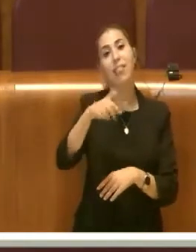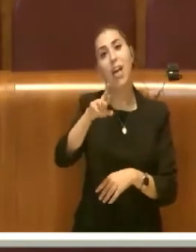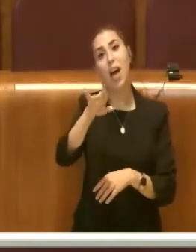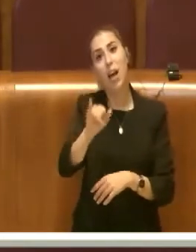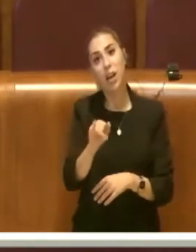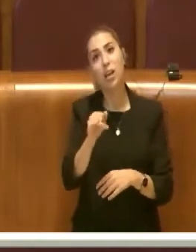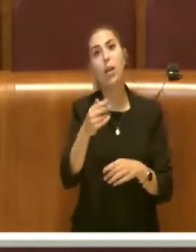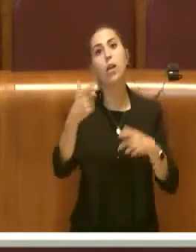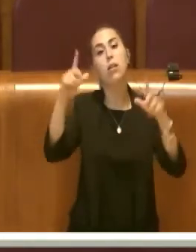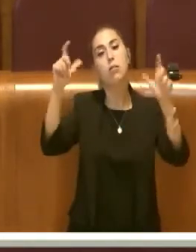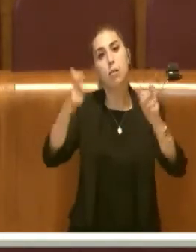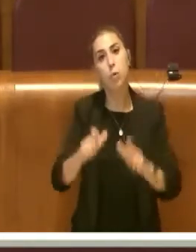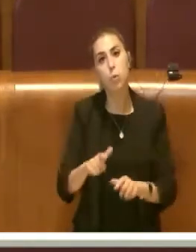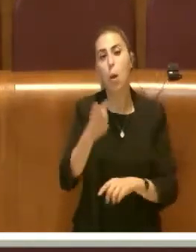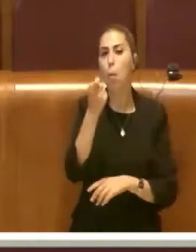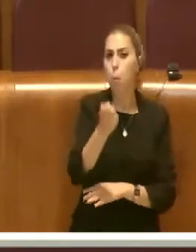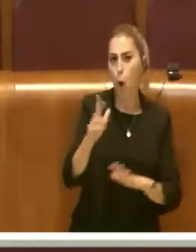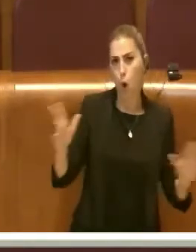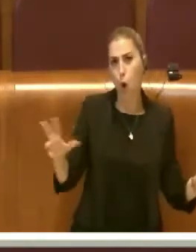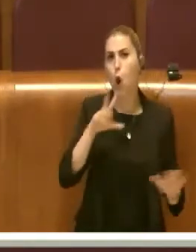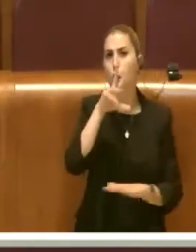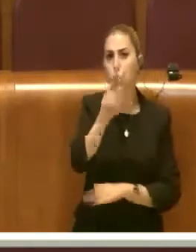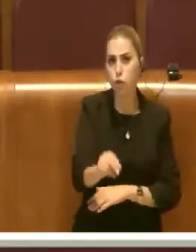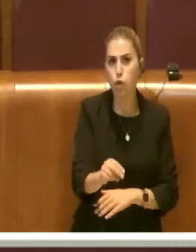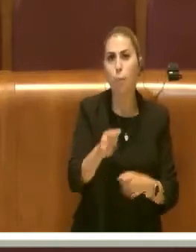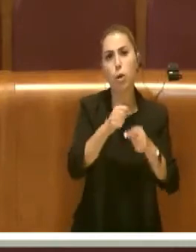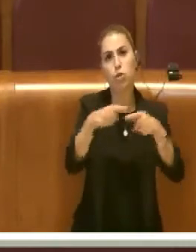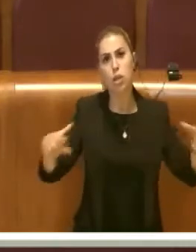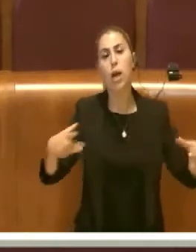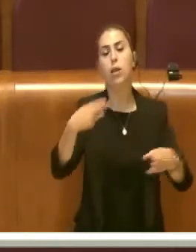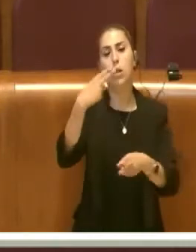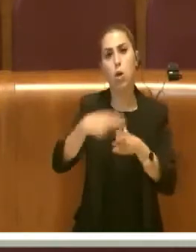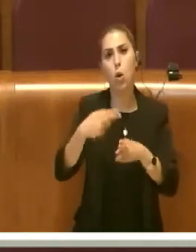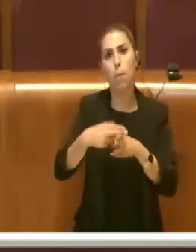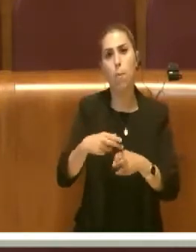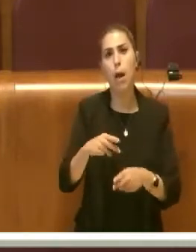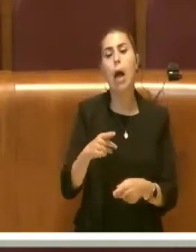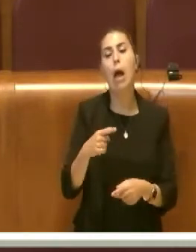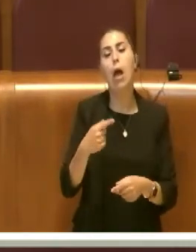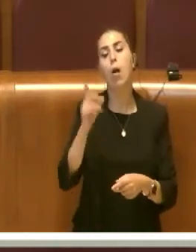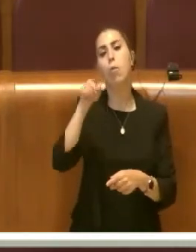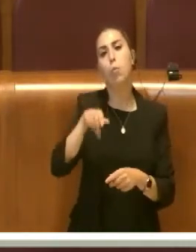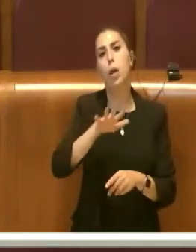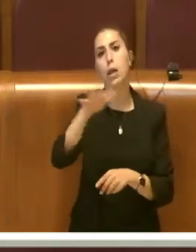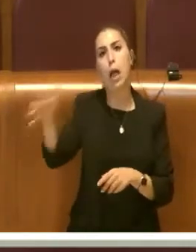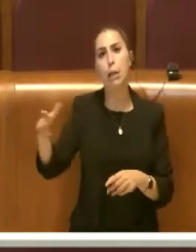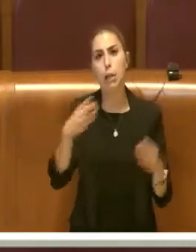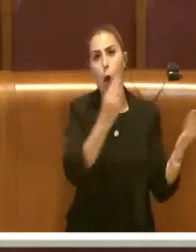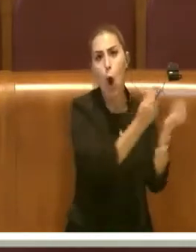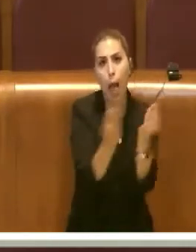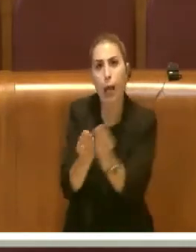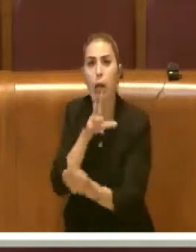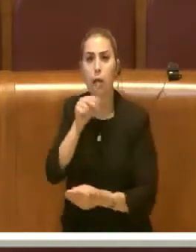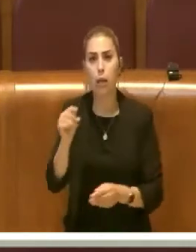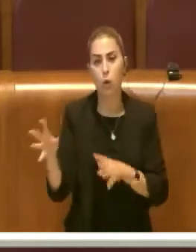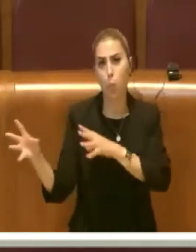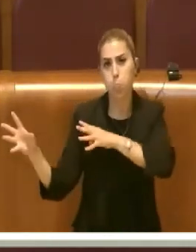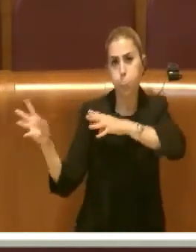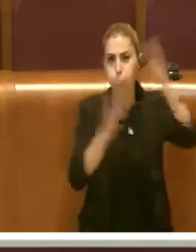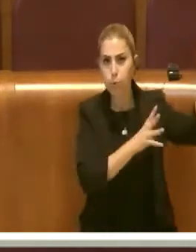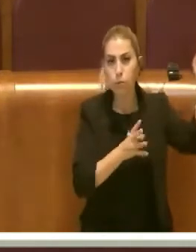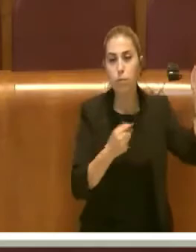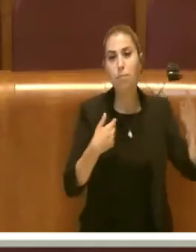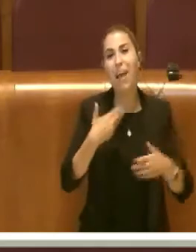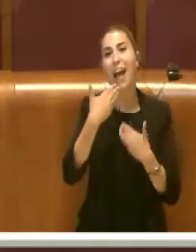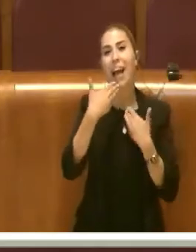aumenta, diminuisce di poco. Lo diciamo alla città e a coloro che dicono un'altra cosa in quest'Aula. Per cui grazie, Assessore